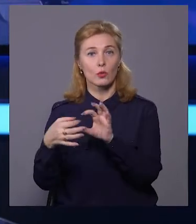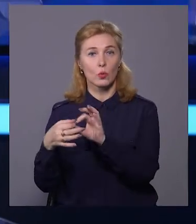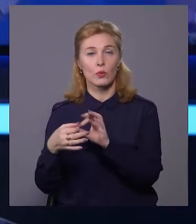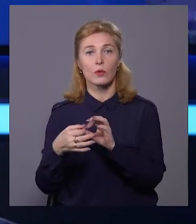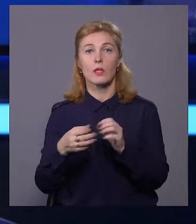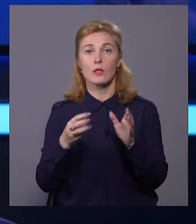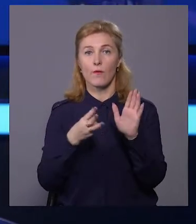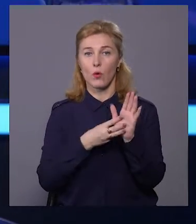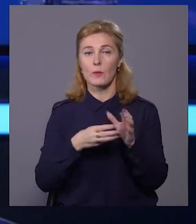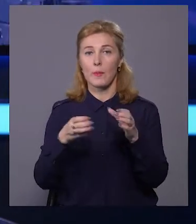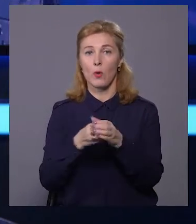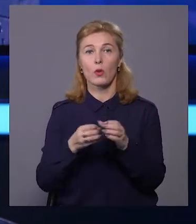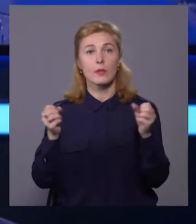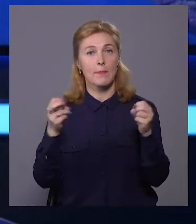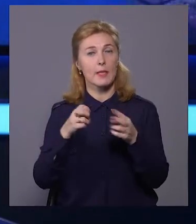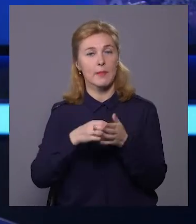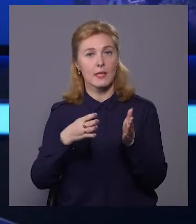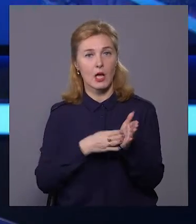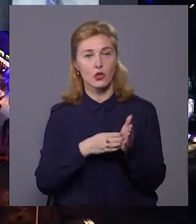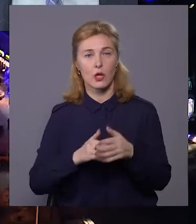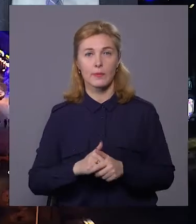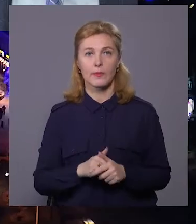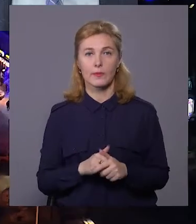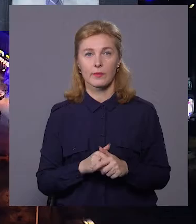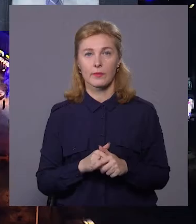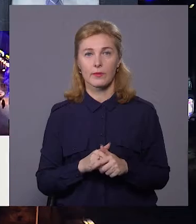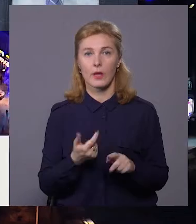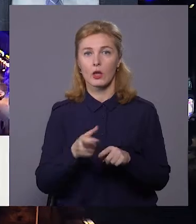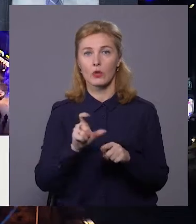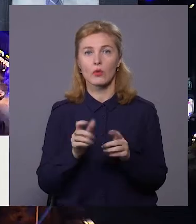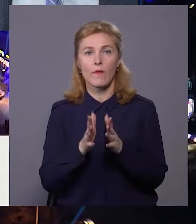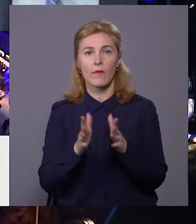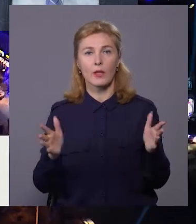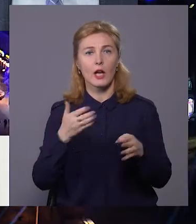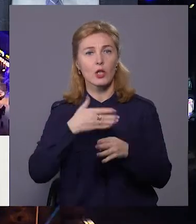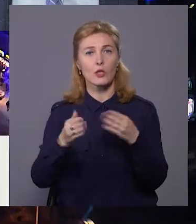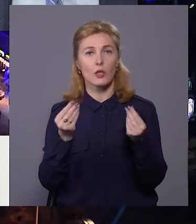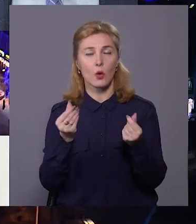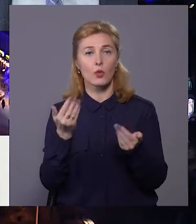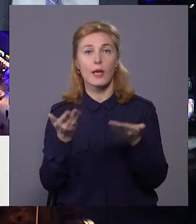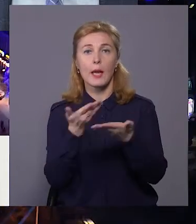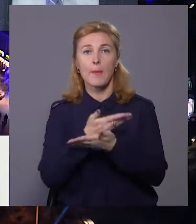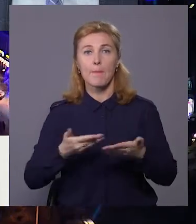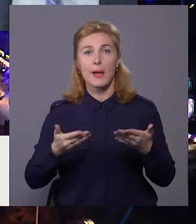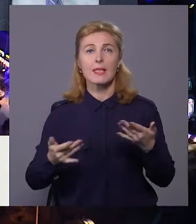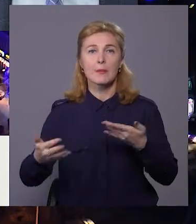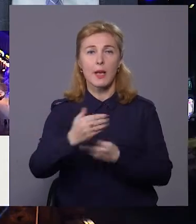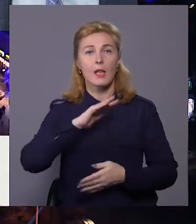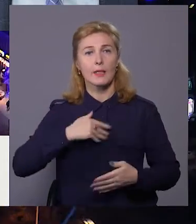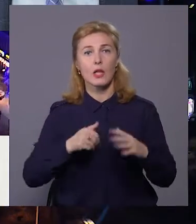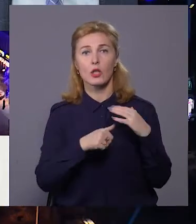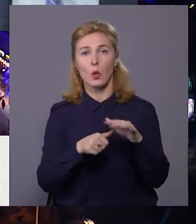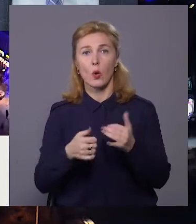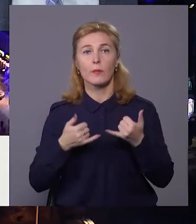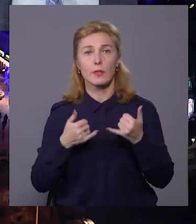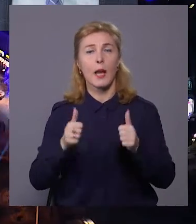восьмим полком спецпризначення. Дуже велика частина коштів, які ми збирали на наші коптери для мирних